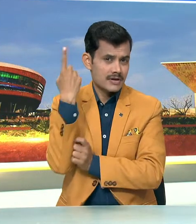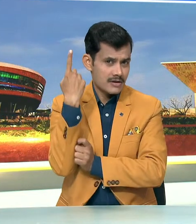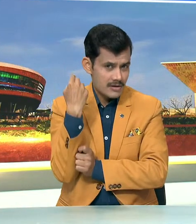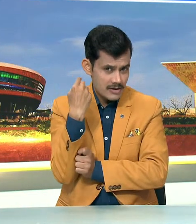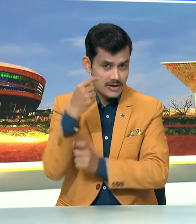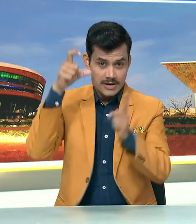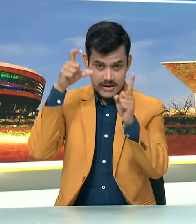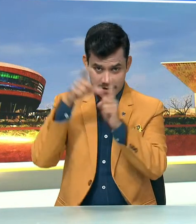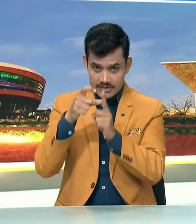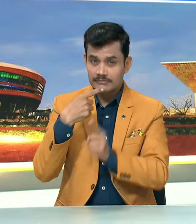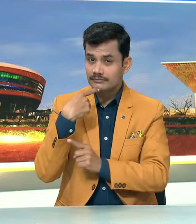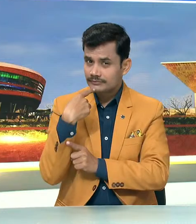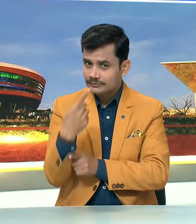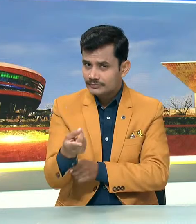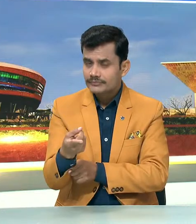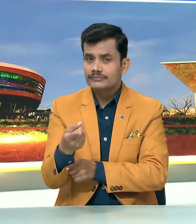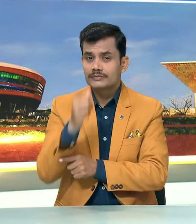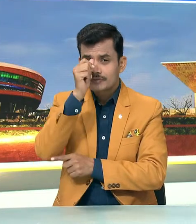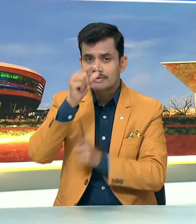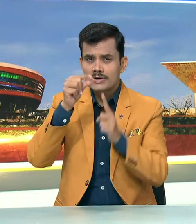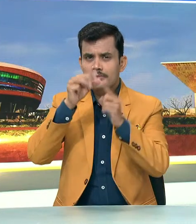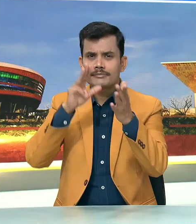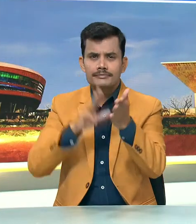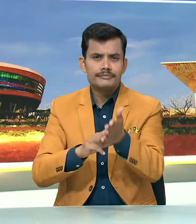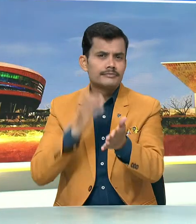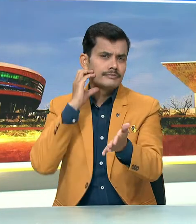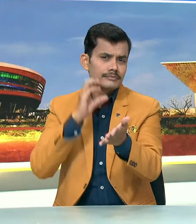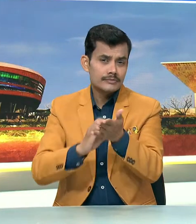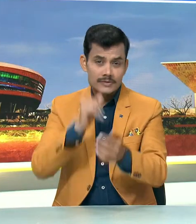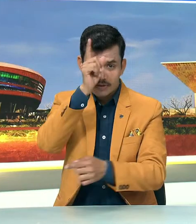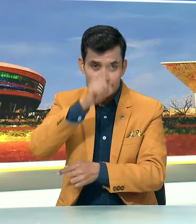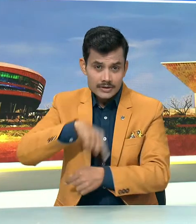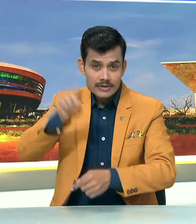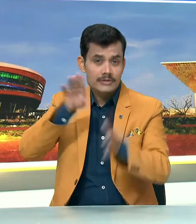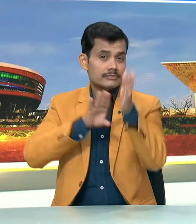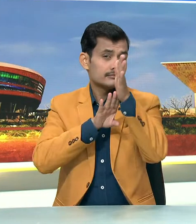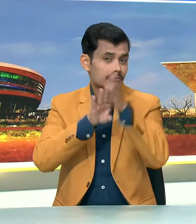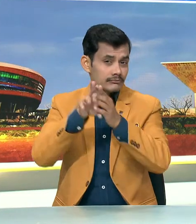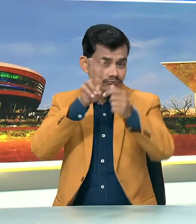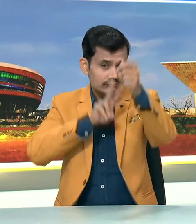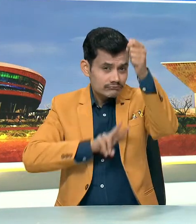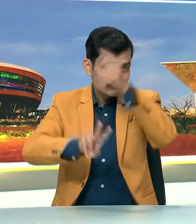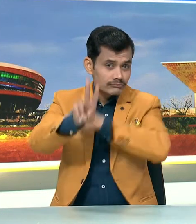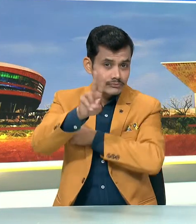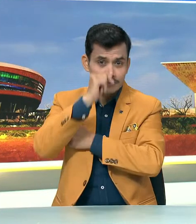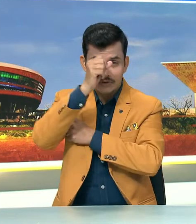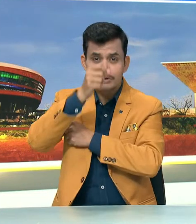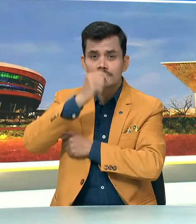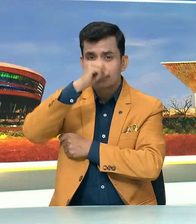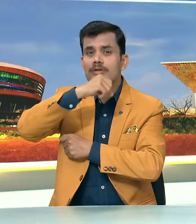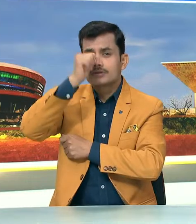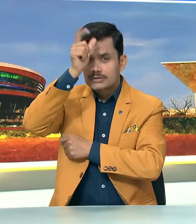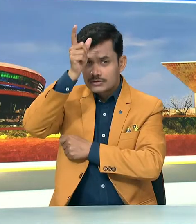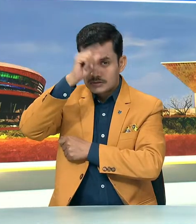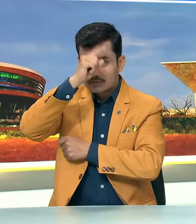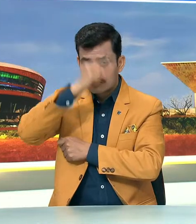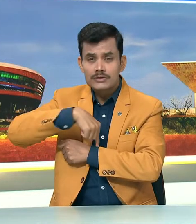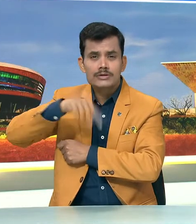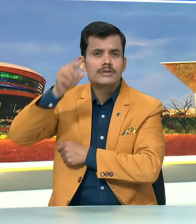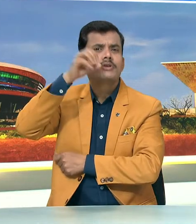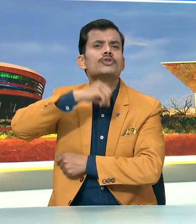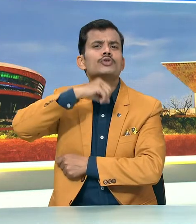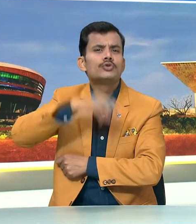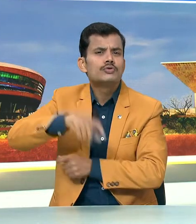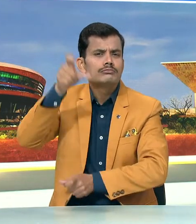नईदिल्ली में बताया कि प्रधानमंत्री विकसित भारत के द्रिष्टी कोड पर देश के युवाओं के विचार जानने के लिए